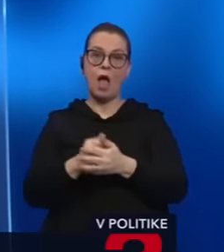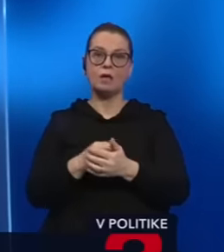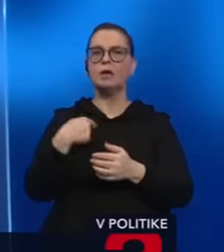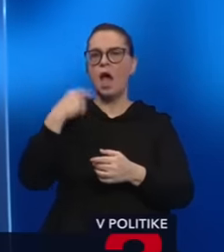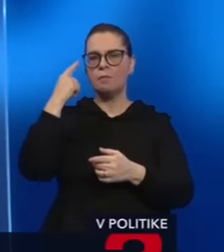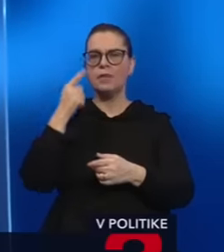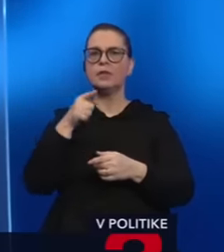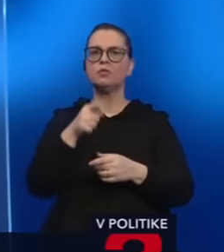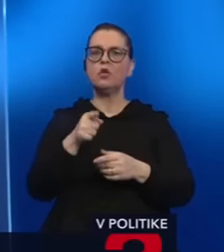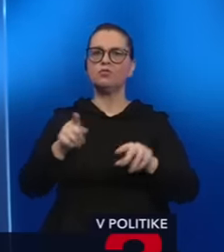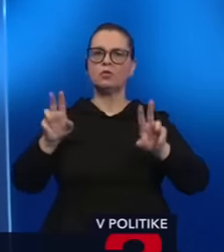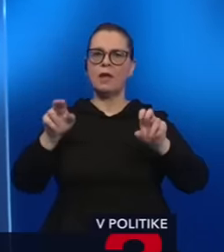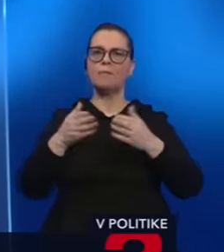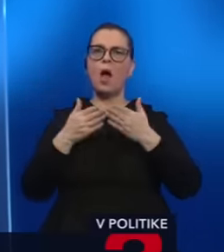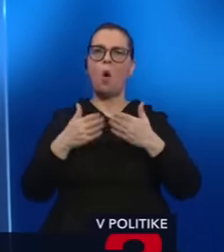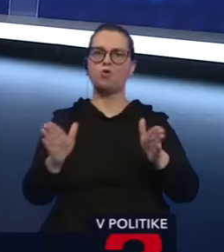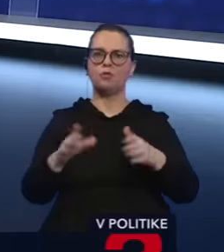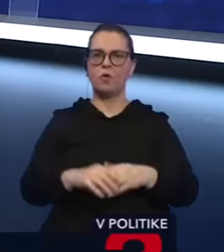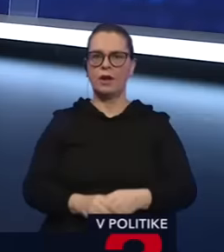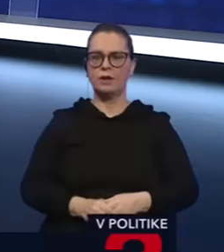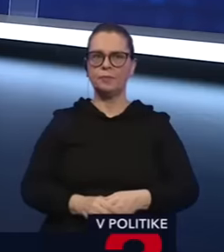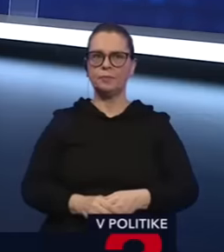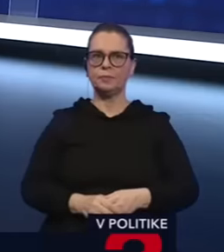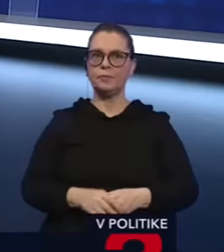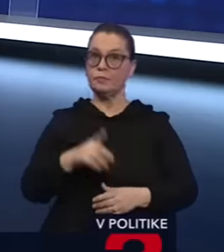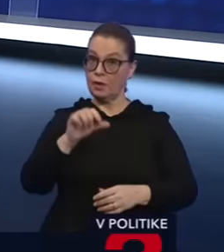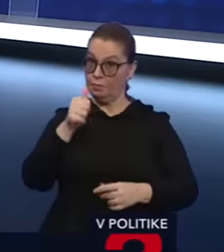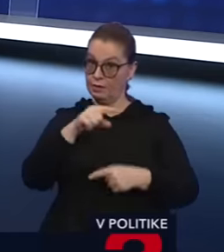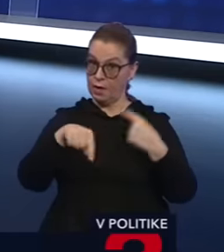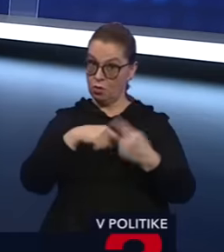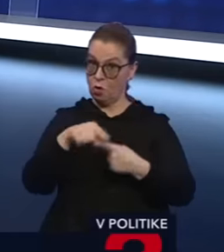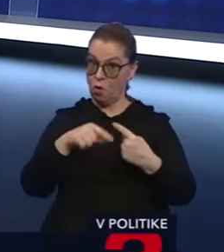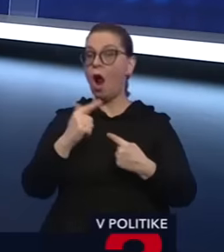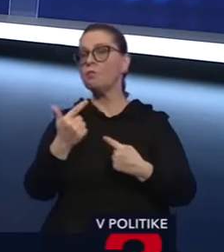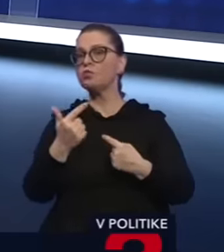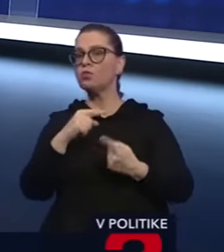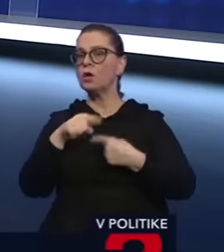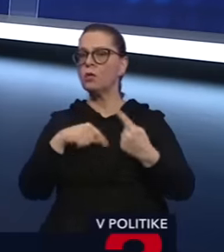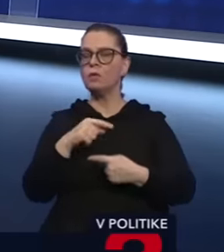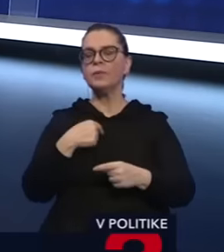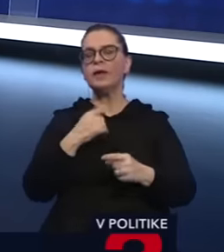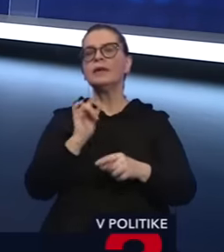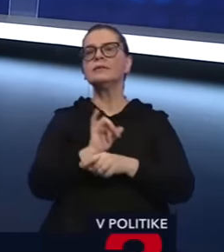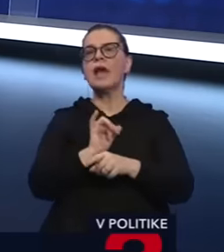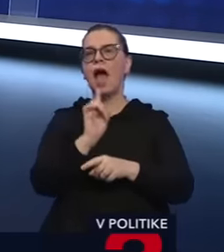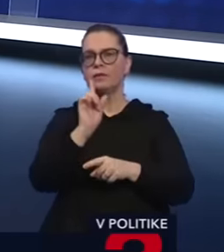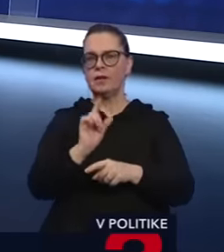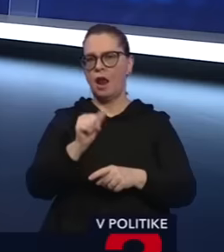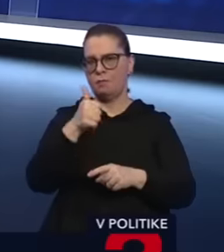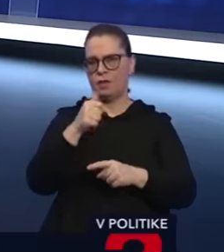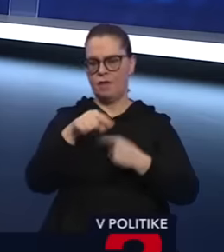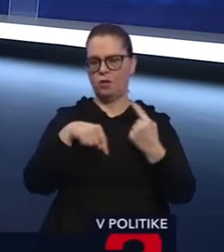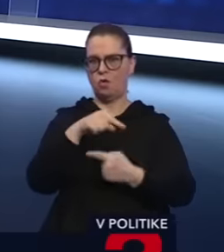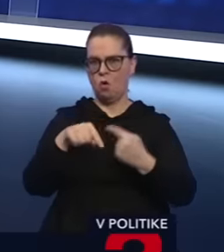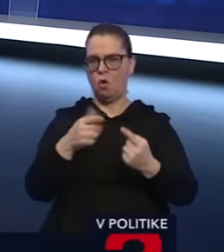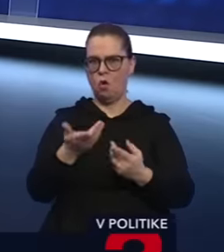to otvorené je. V tejto fáze To hovoríte teraz o prvom kole, alebo o druhom kole? Tak vychádzame z toho, že sme pred prvým kolom, takže